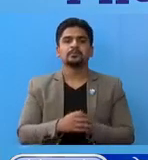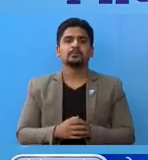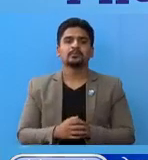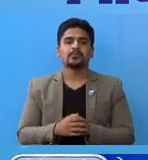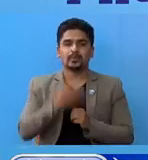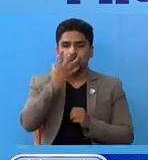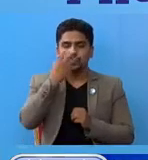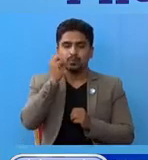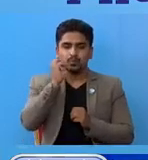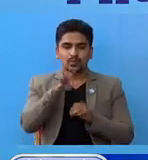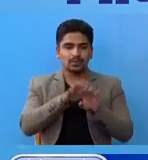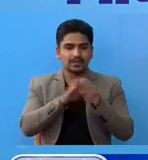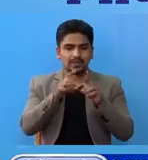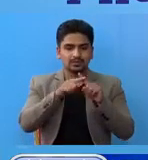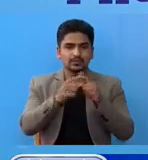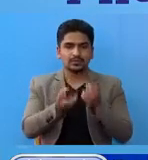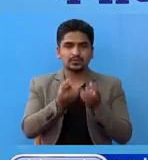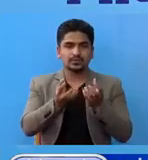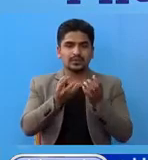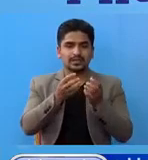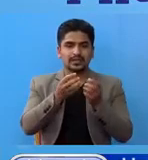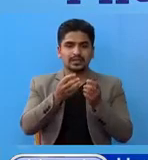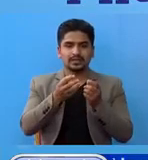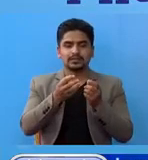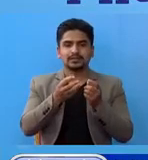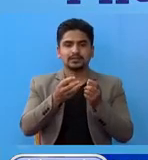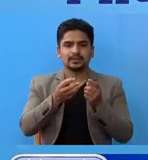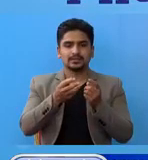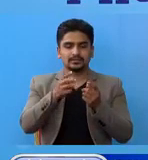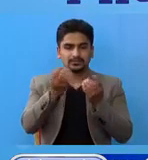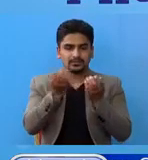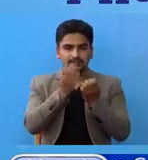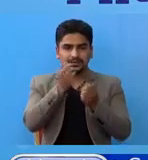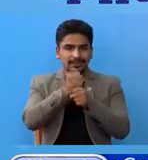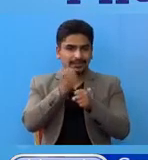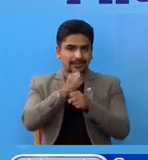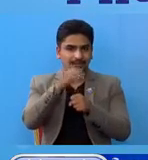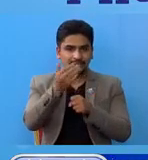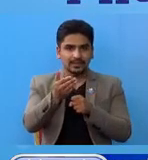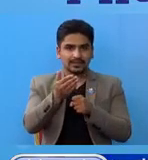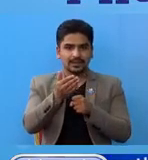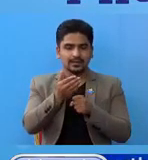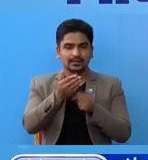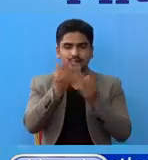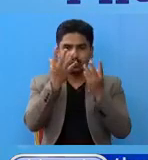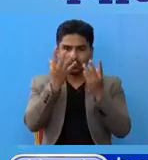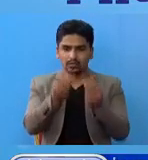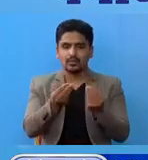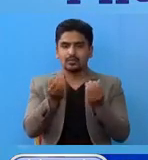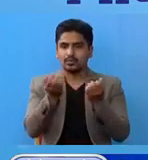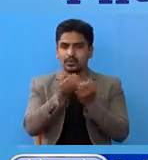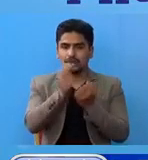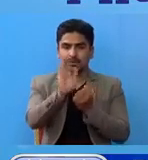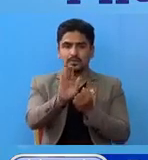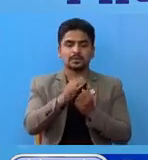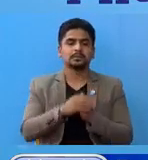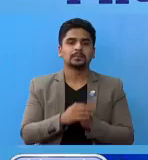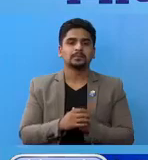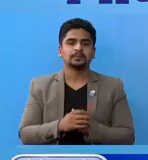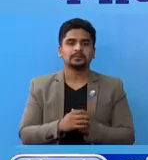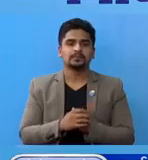फोहर मैला लाई जलाएर विसर्जन गर्ने कार्या लाई निर्थाइत गर्येको छा,